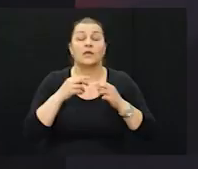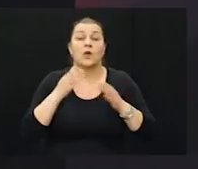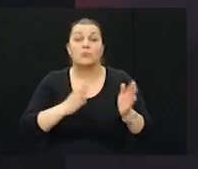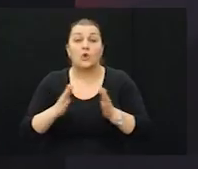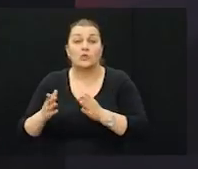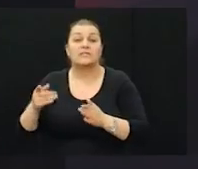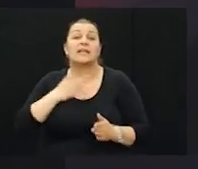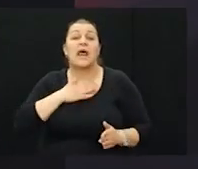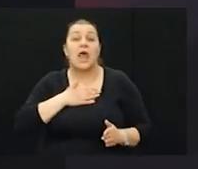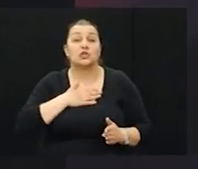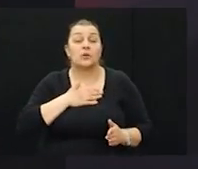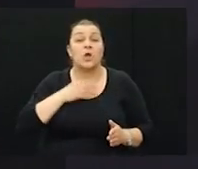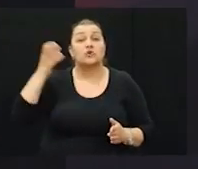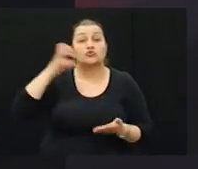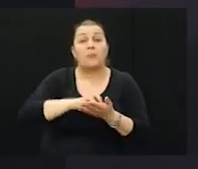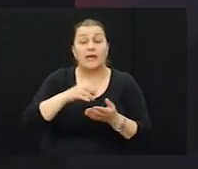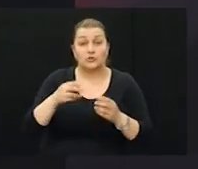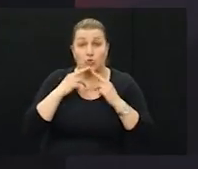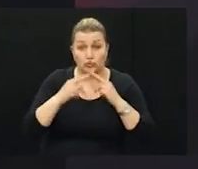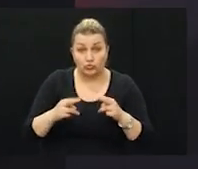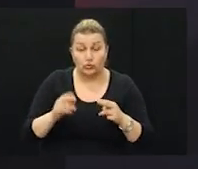sudu protiv Đukića i drugih.